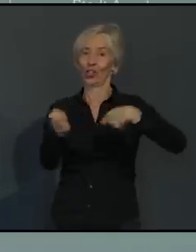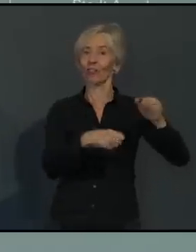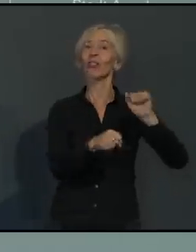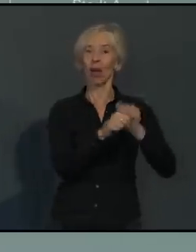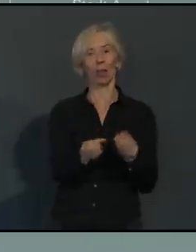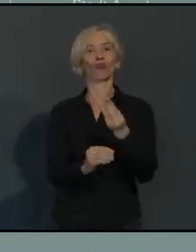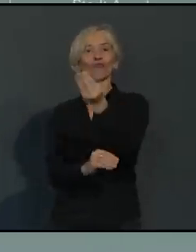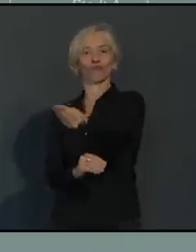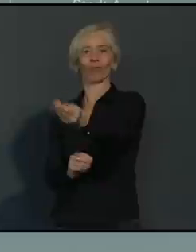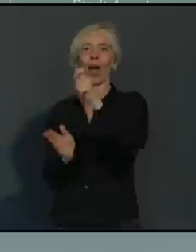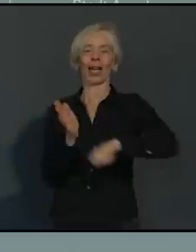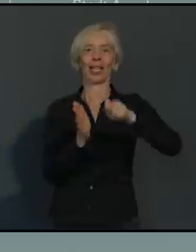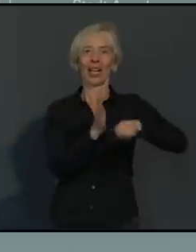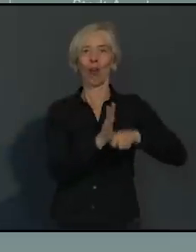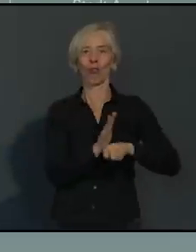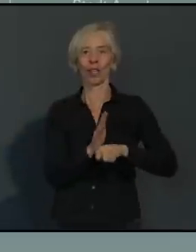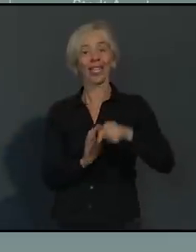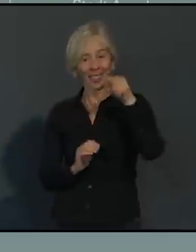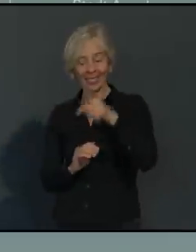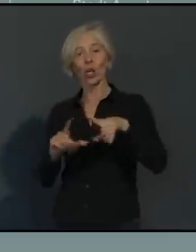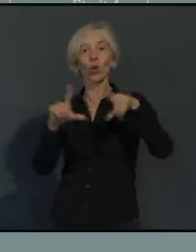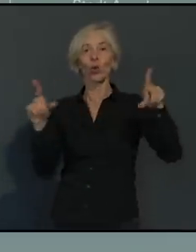Gastronomie in der Stadt zugute.